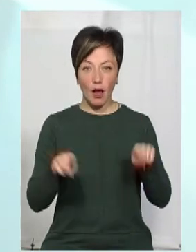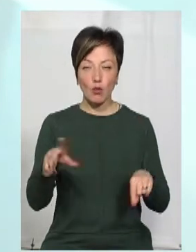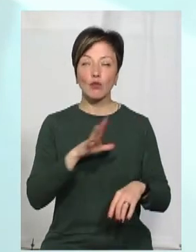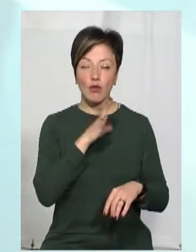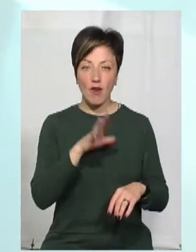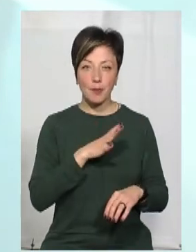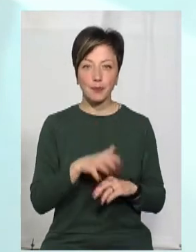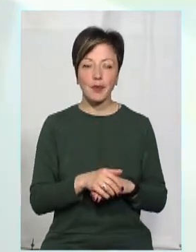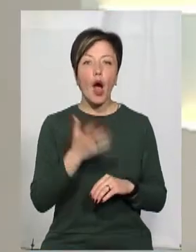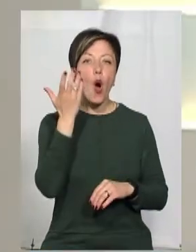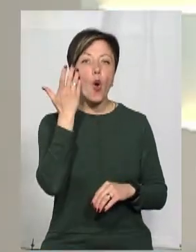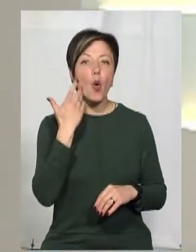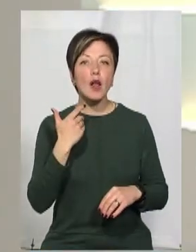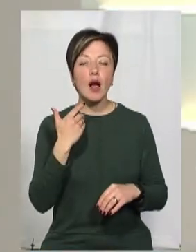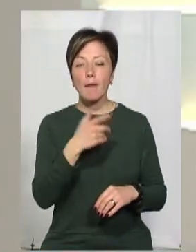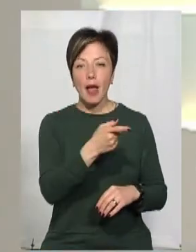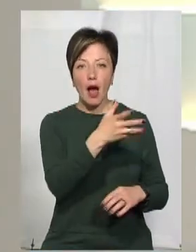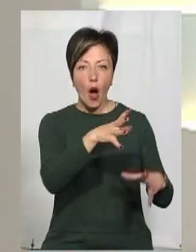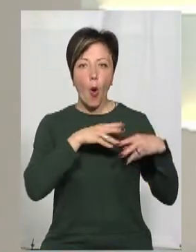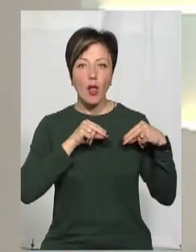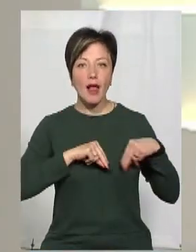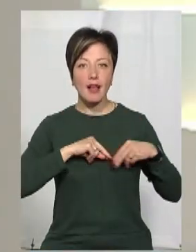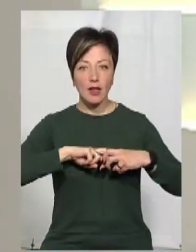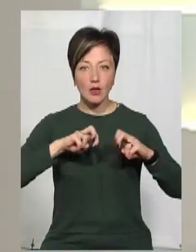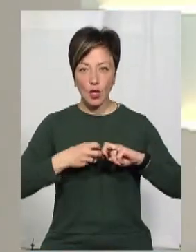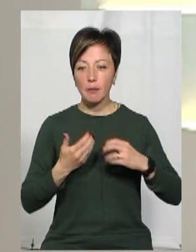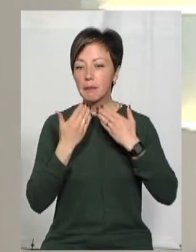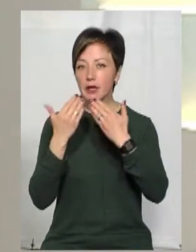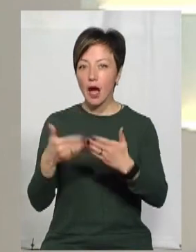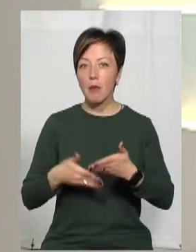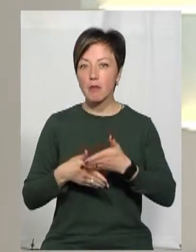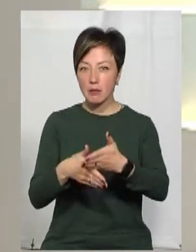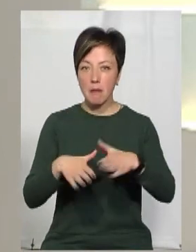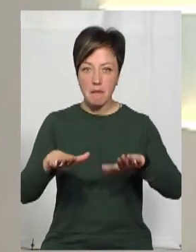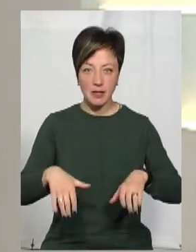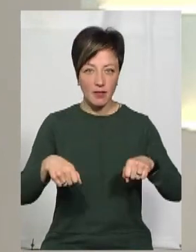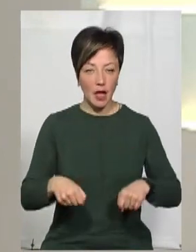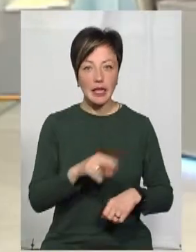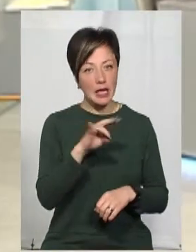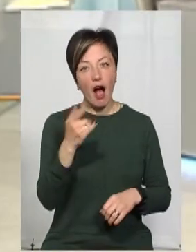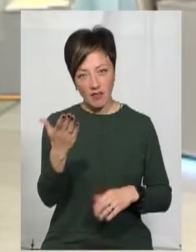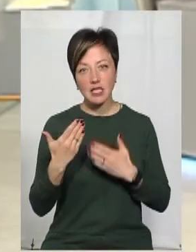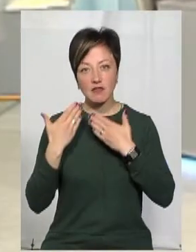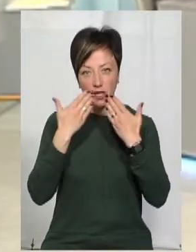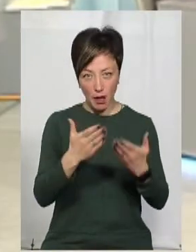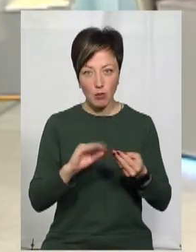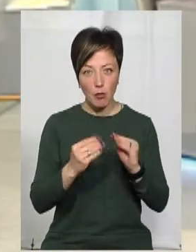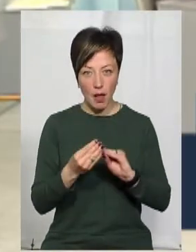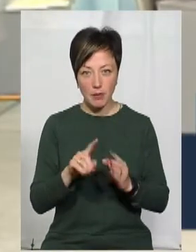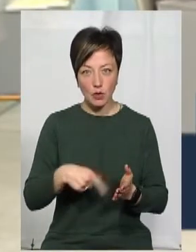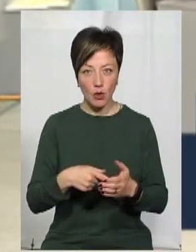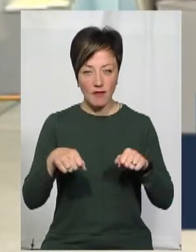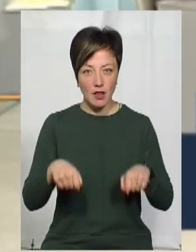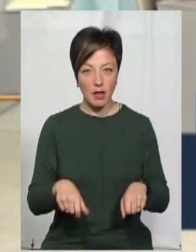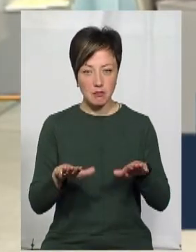буває. А от колега Істромківська запитувала вас, чи допомагає вам місцева влада, ви сказали, що ні, а чи звертаєтеся ви з якимись проблемами до